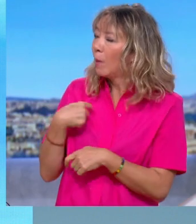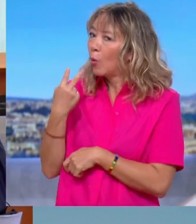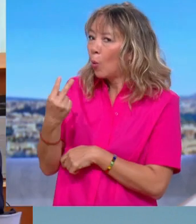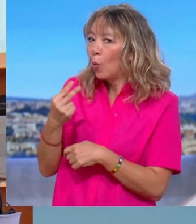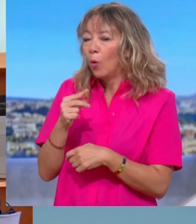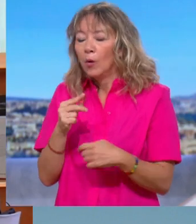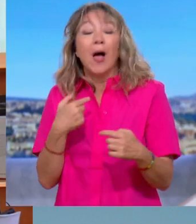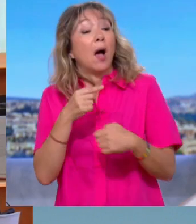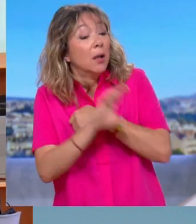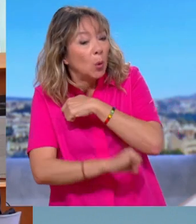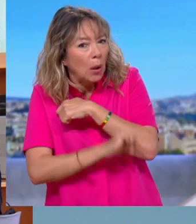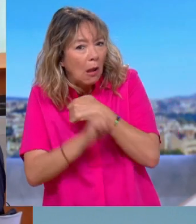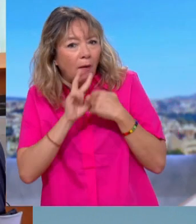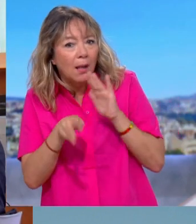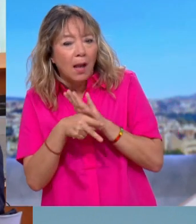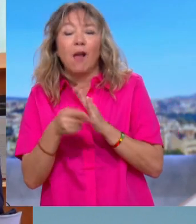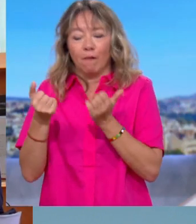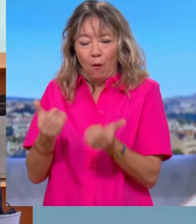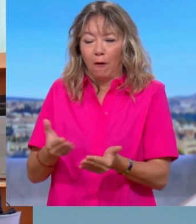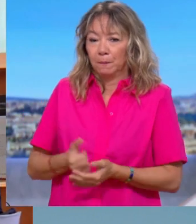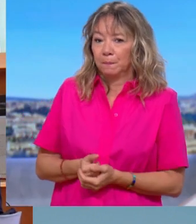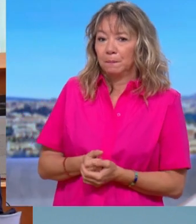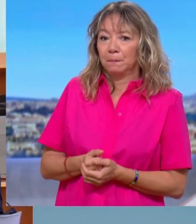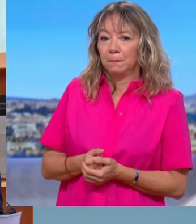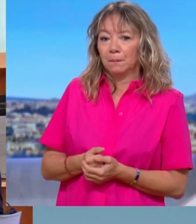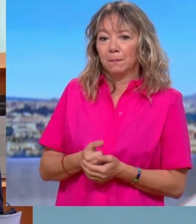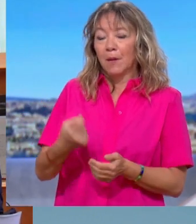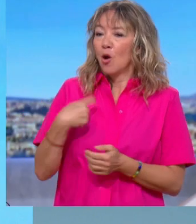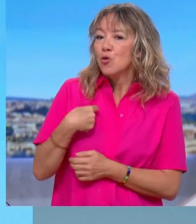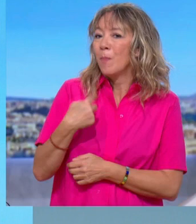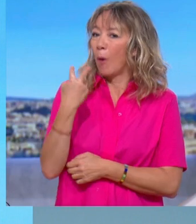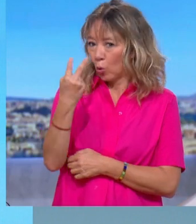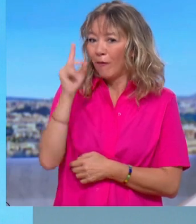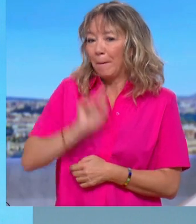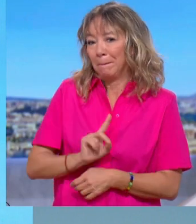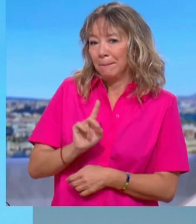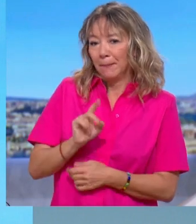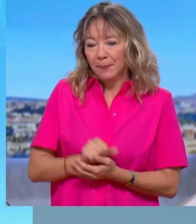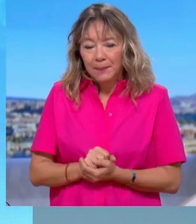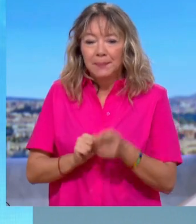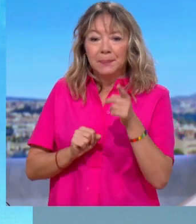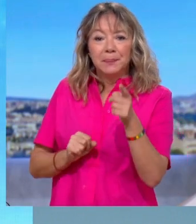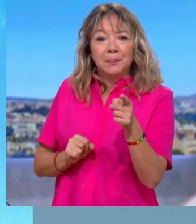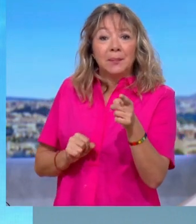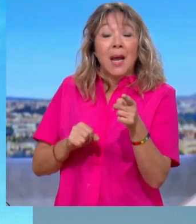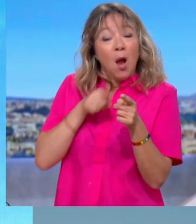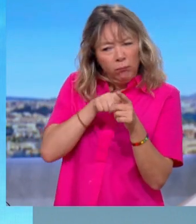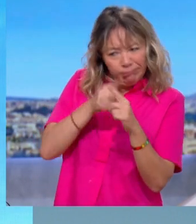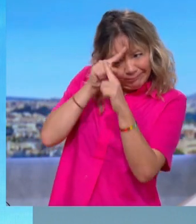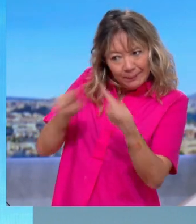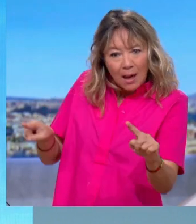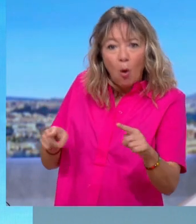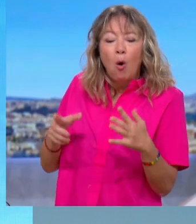cas, il est secrétaire délégué. Voilà. Voilà. En tout cas... La numéro 2 s'appelle Johanna Roland. Vous n'êtes pas d'accord avec lui sur la future